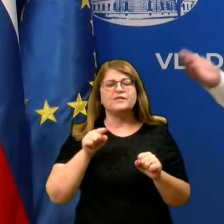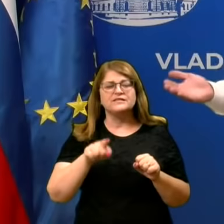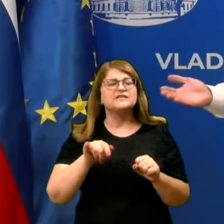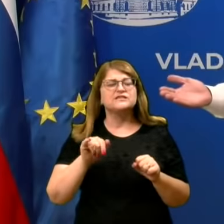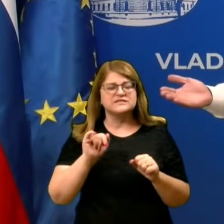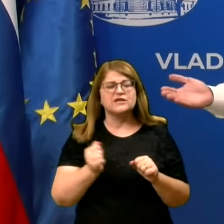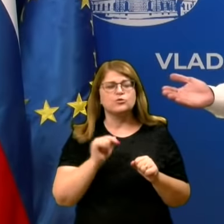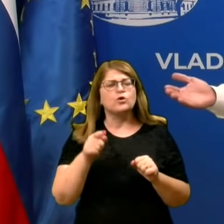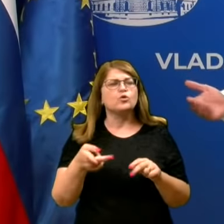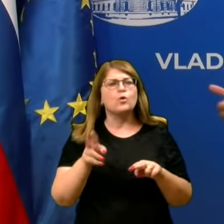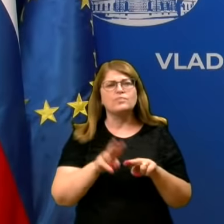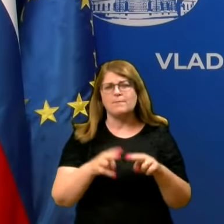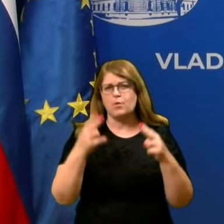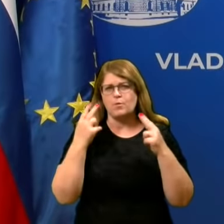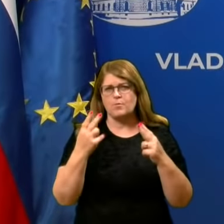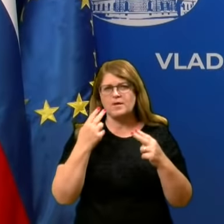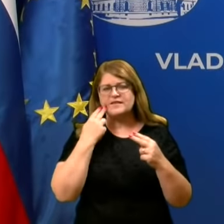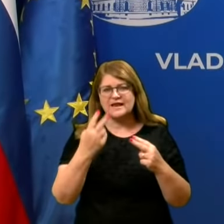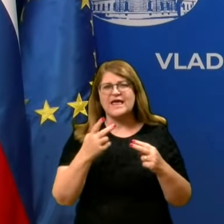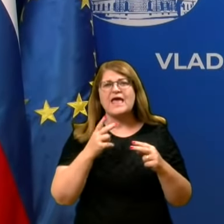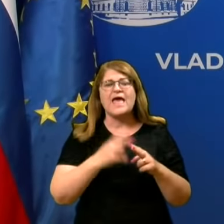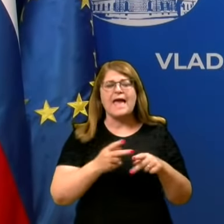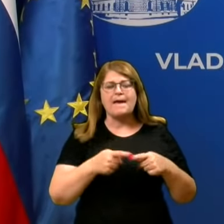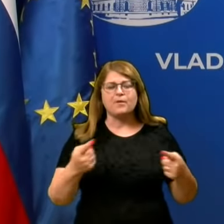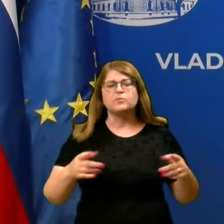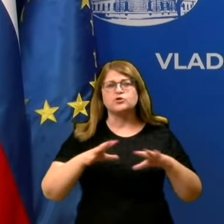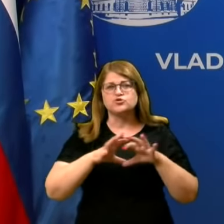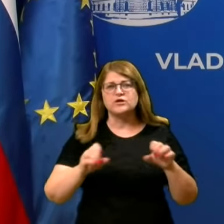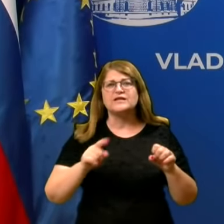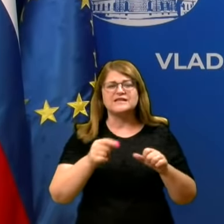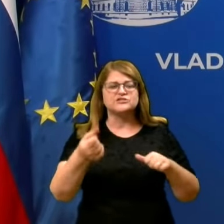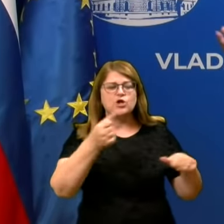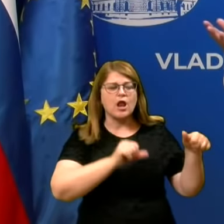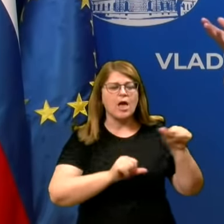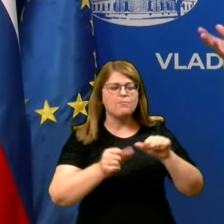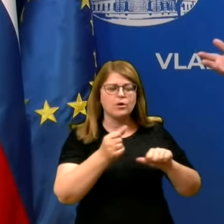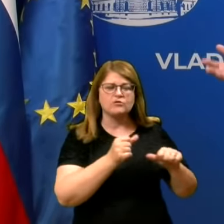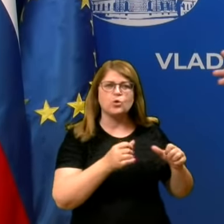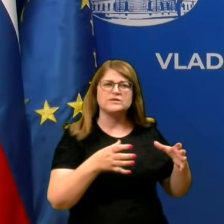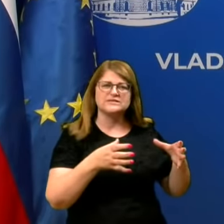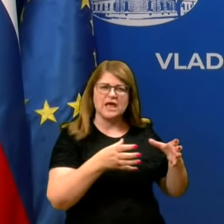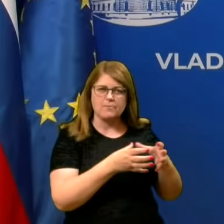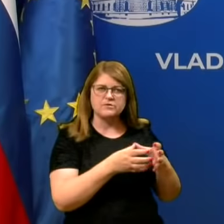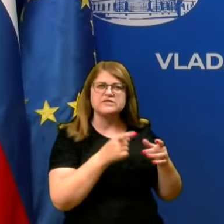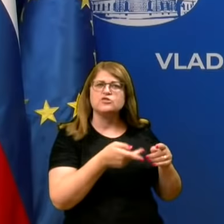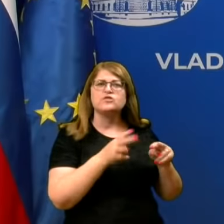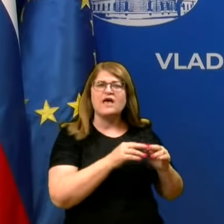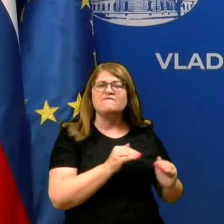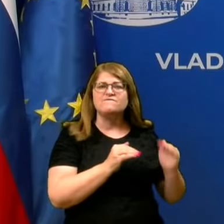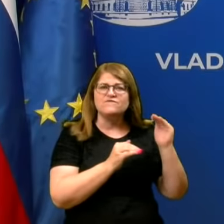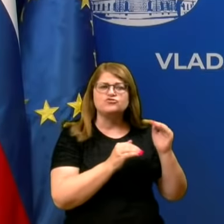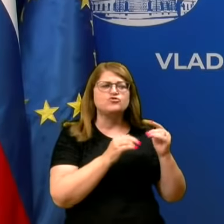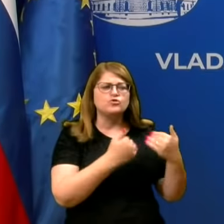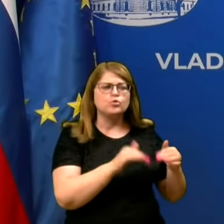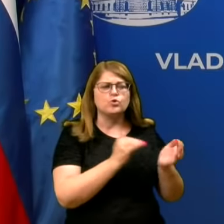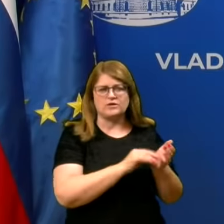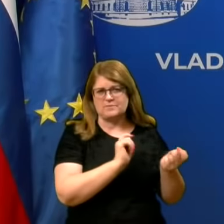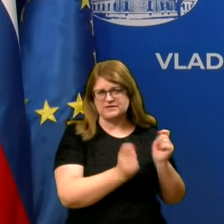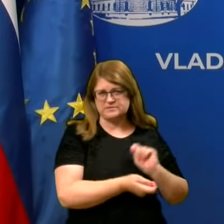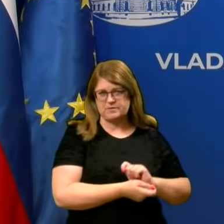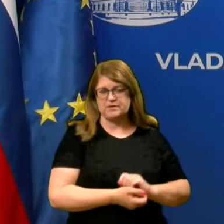skupaj glede epidemiološkega ukrepanja, so laboratorijske kapacitete najvišja prioriteta, torej sistem spremljene, da vemo, kaj se dogaja.